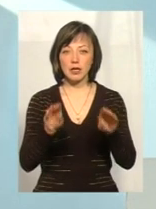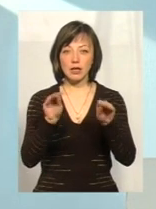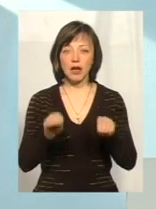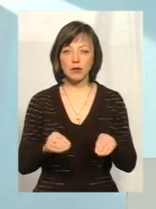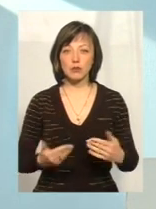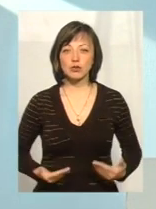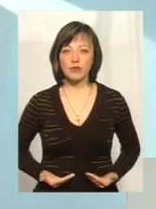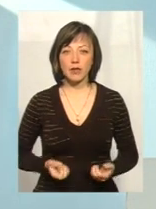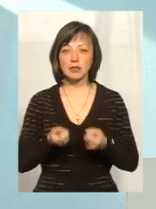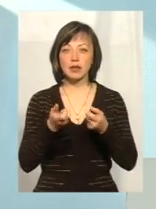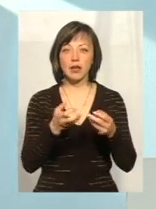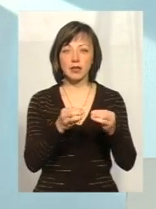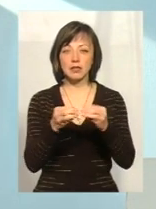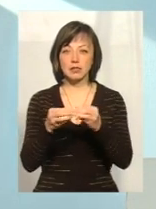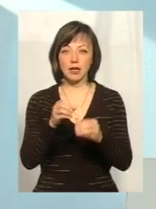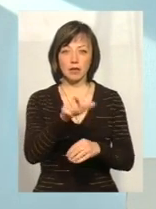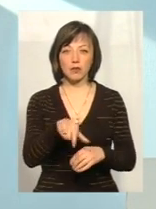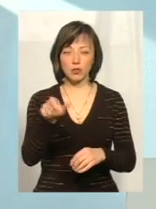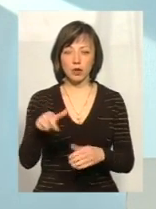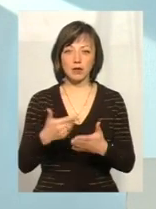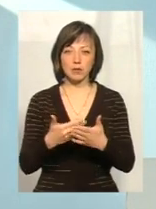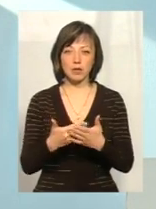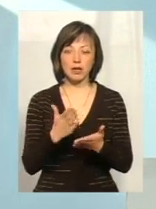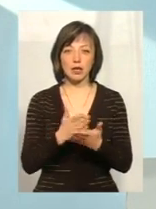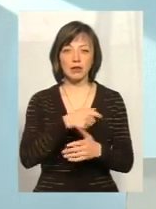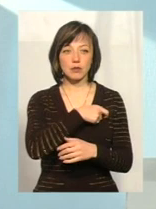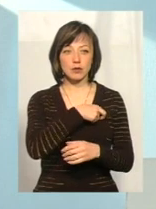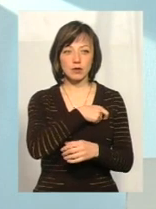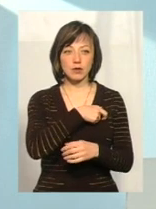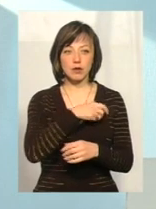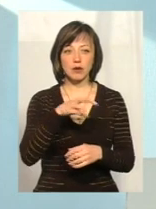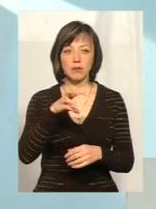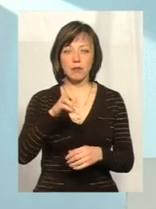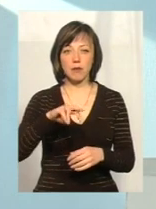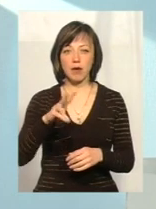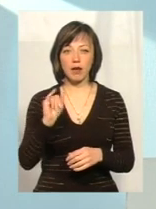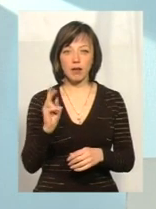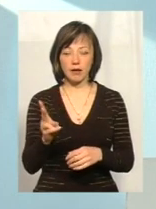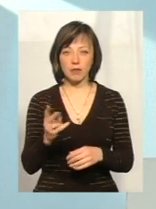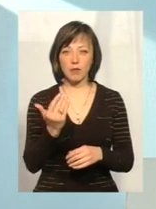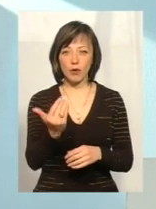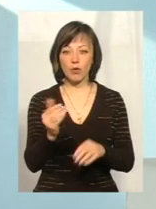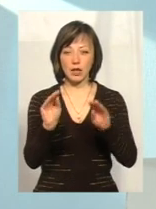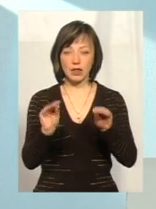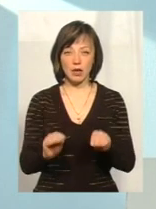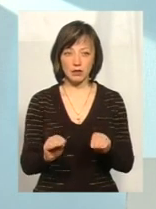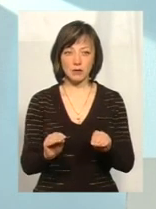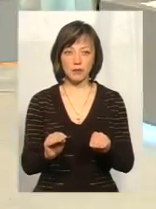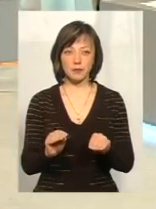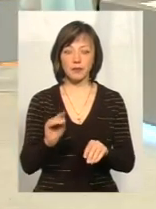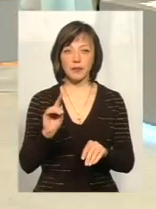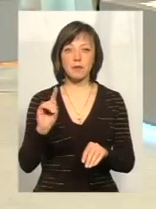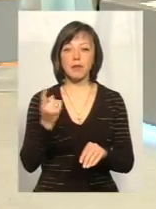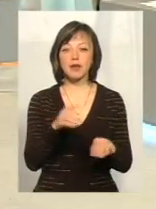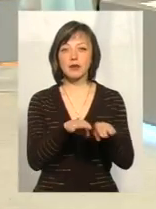проживати декілька десятків людей. Наприклад, у нас є депутат пан Мельник, якщо взяти по його даним, тому що я на першій